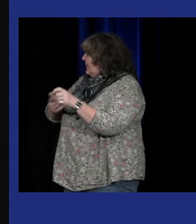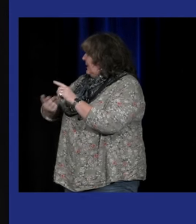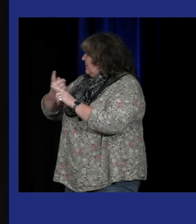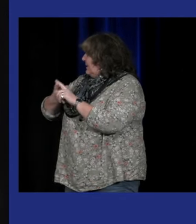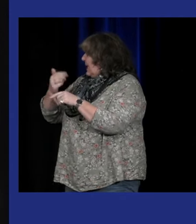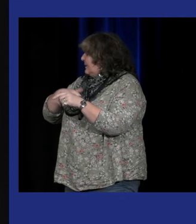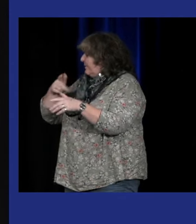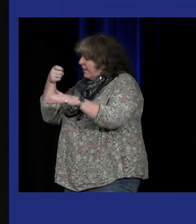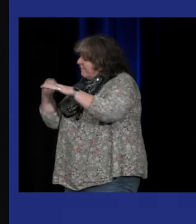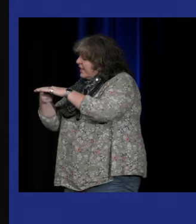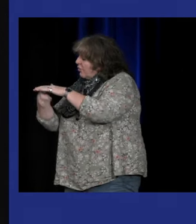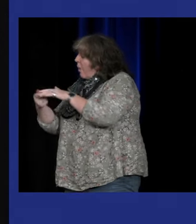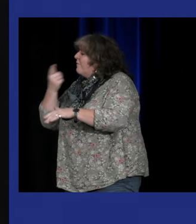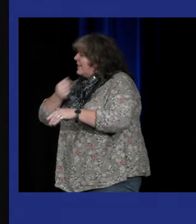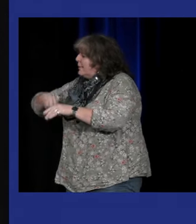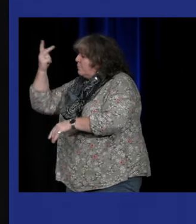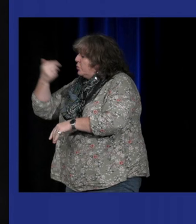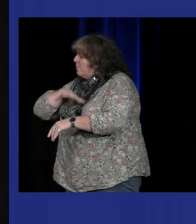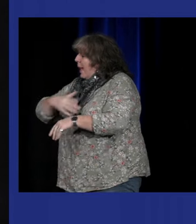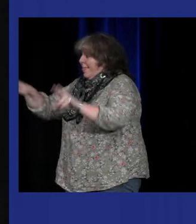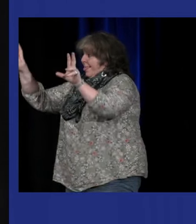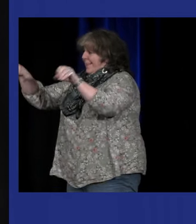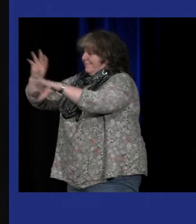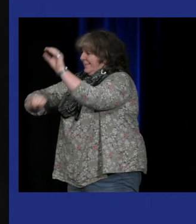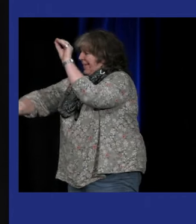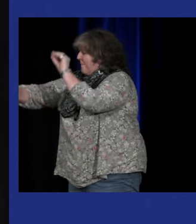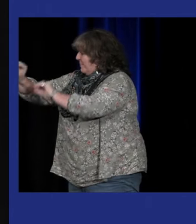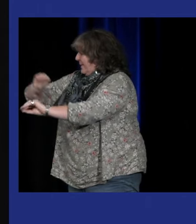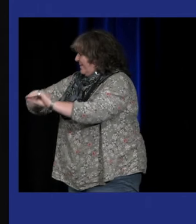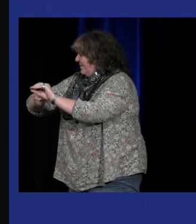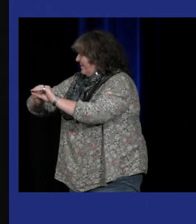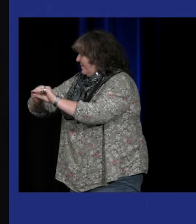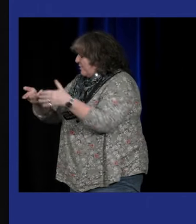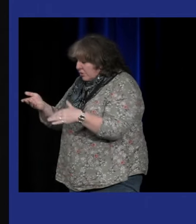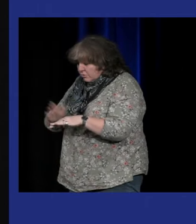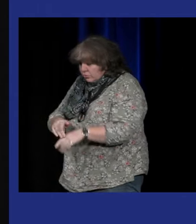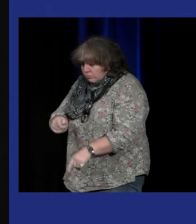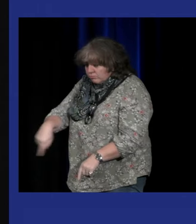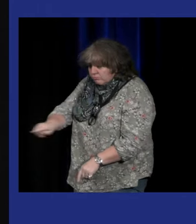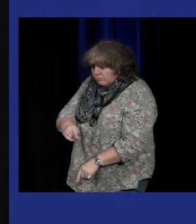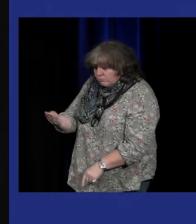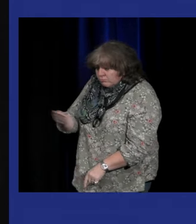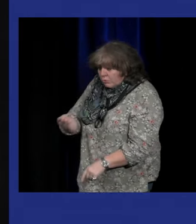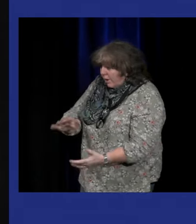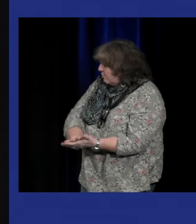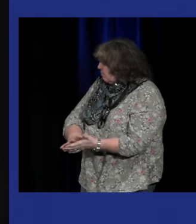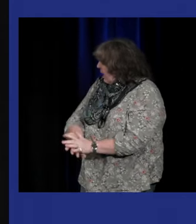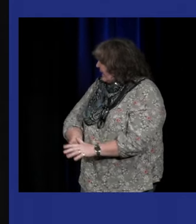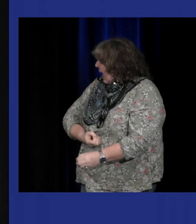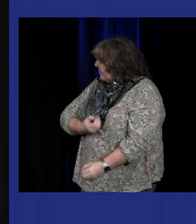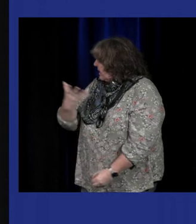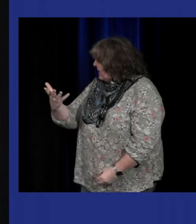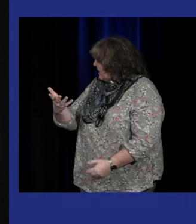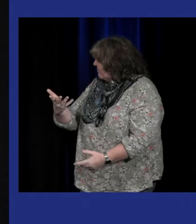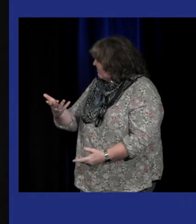dans les établissements il y a des financements qui sont parfois faciles parce que on parle de thérapeutique de